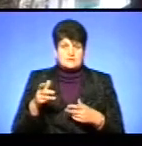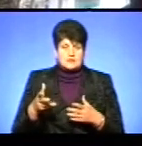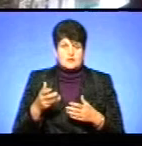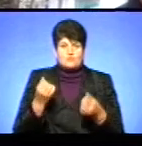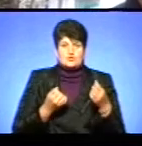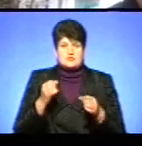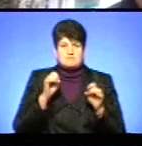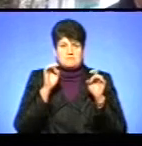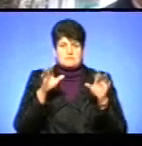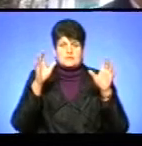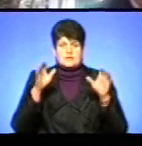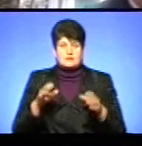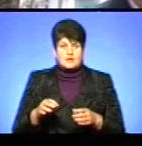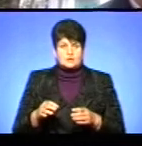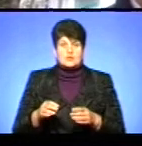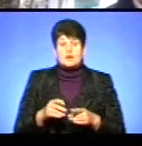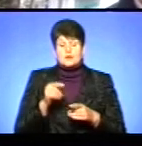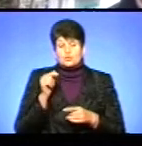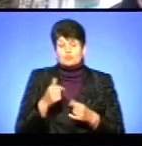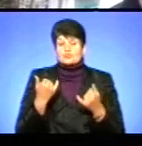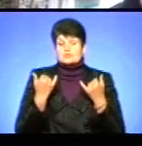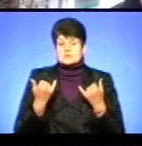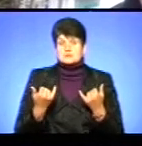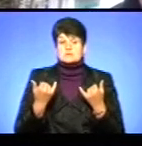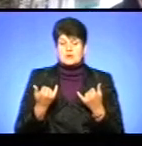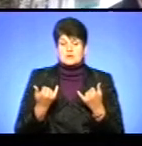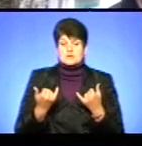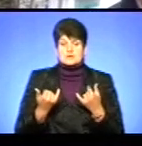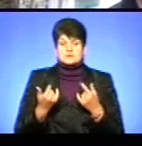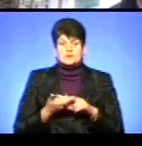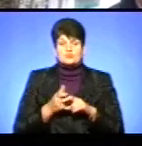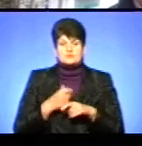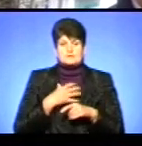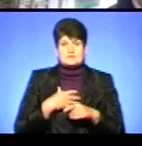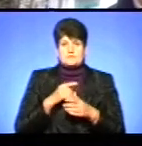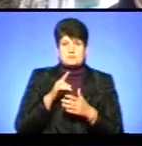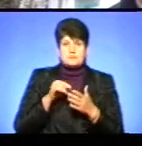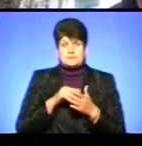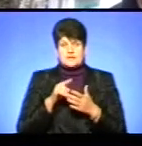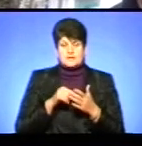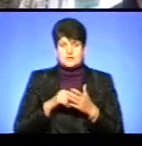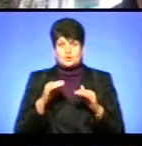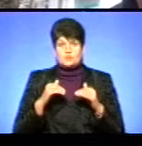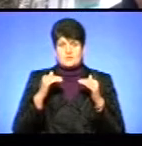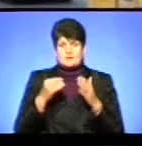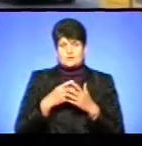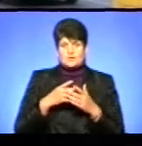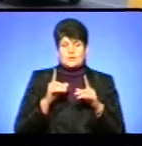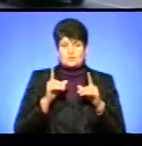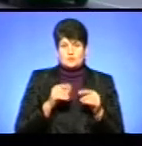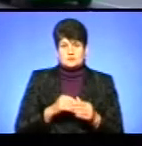кидають. І тому зараз надзвичайно болюче питання, щоб підняти тариф на проїзд.